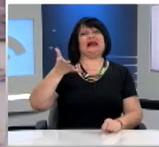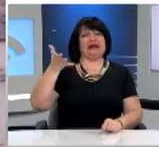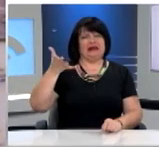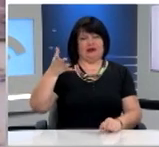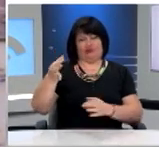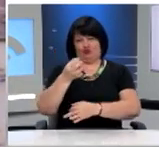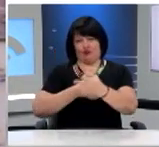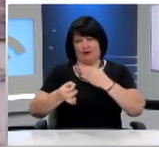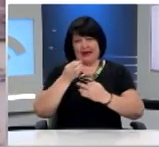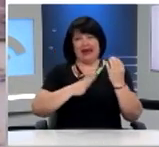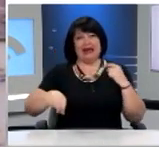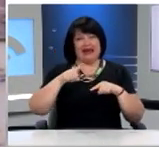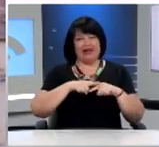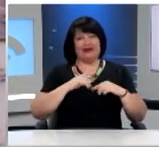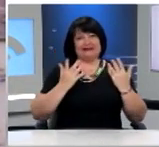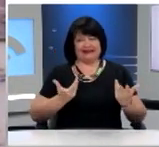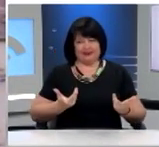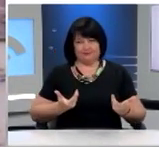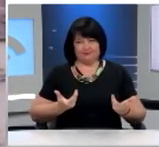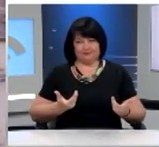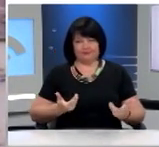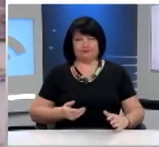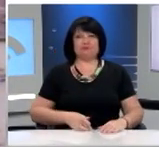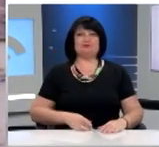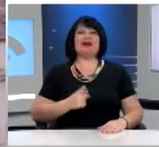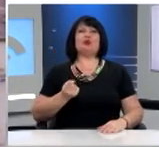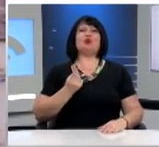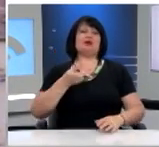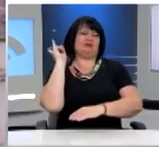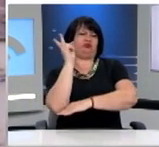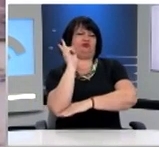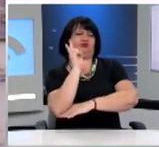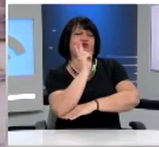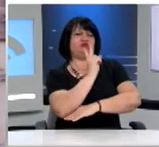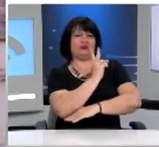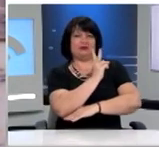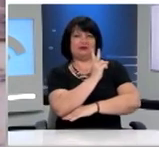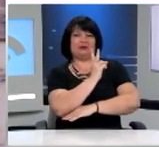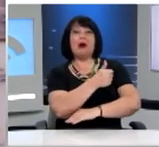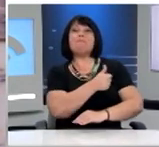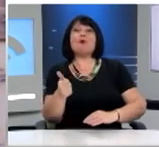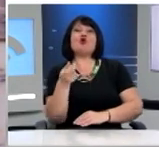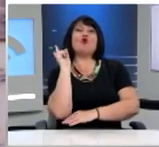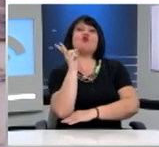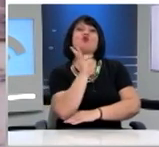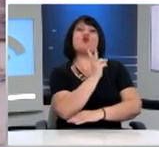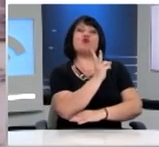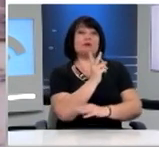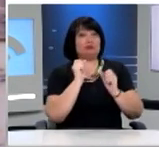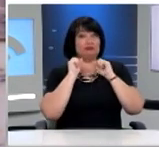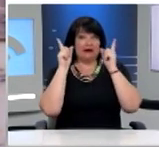ομιλητή στη χώρα μας ο λεγόμενος καταγγελτικός λόγος η σκέτη καταγγελία. Είναι